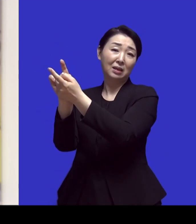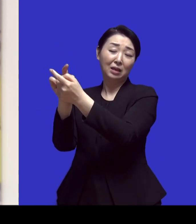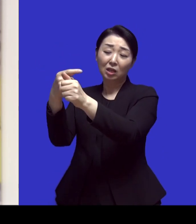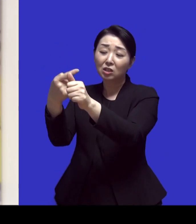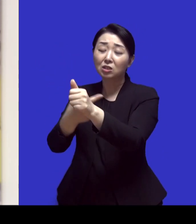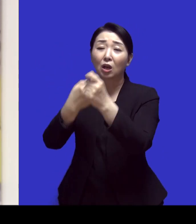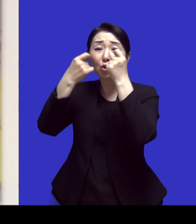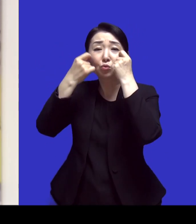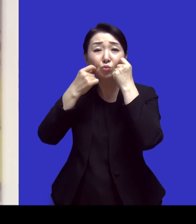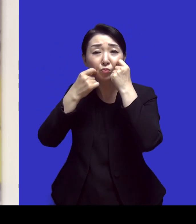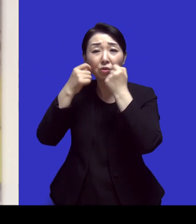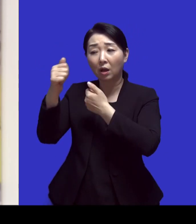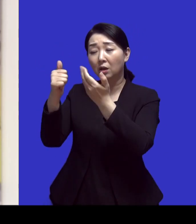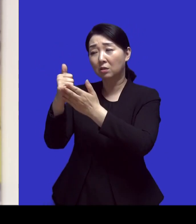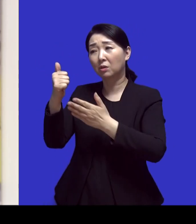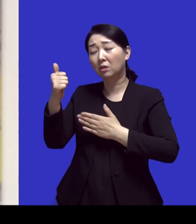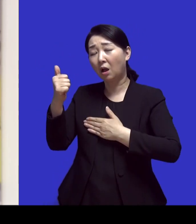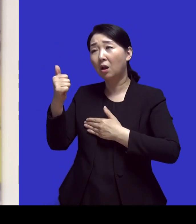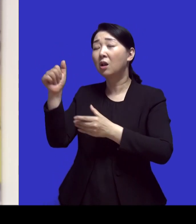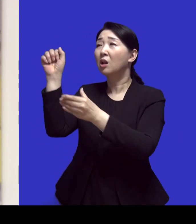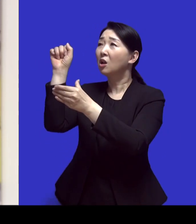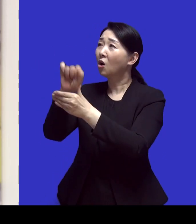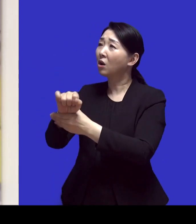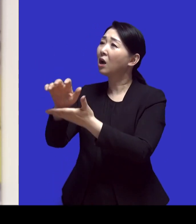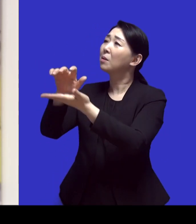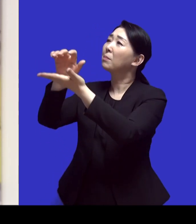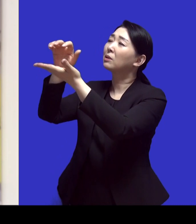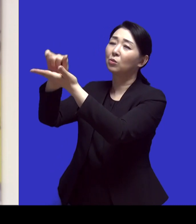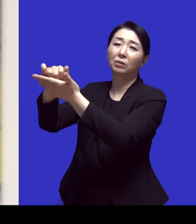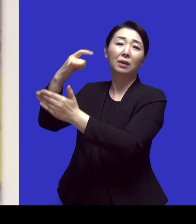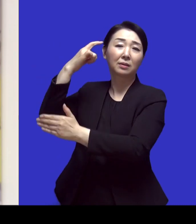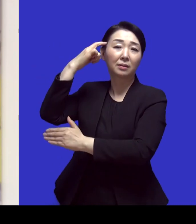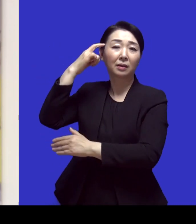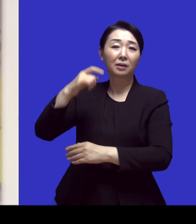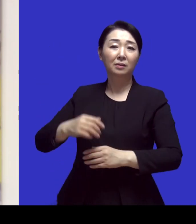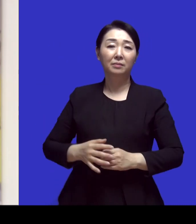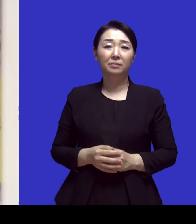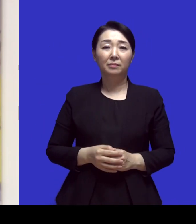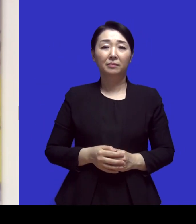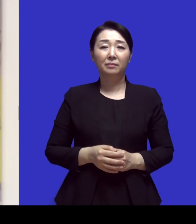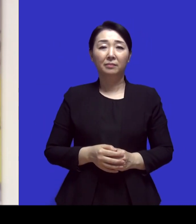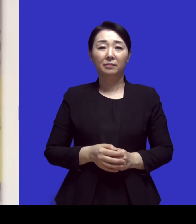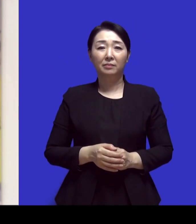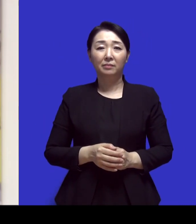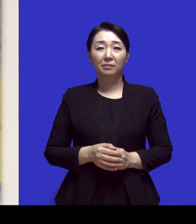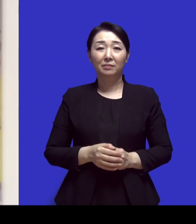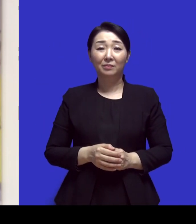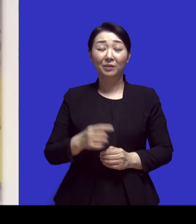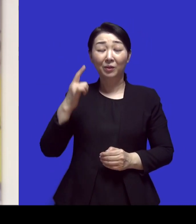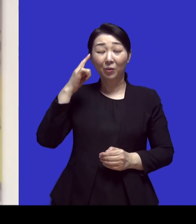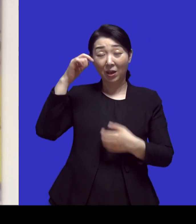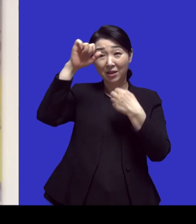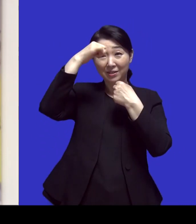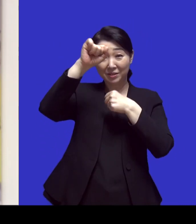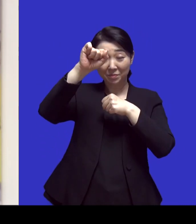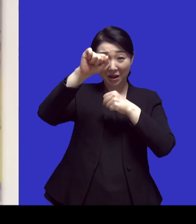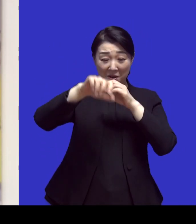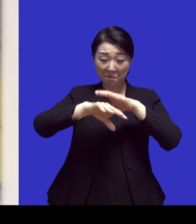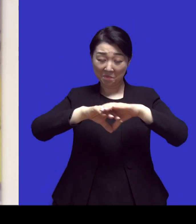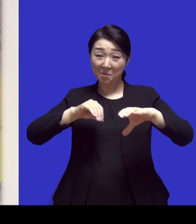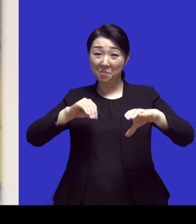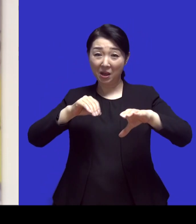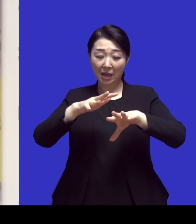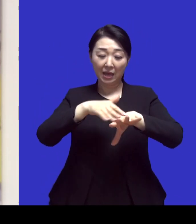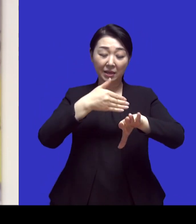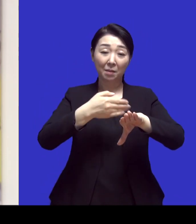아 하나님이 나를 받아 주셨다는 마음이 들고 그때가 이제 저희가 신발 벗고 양말로 이렇게